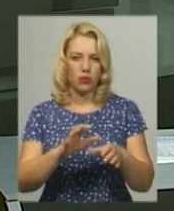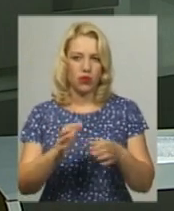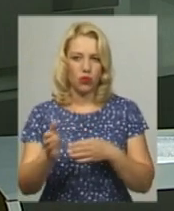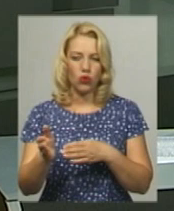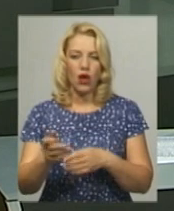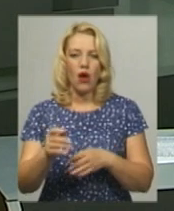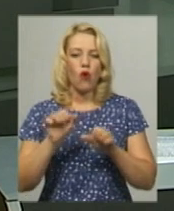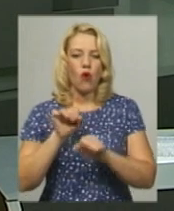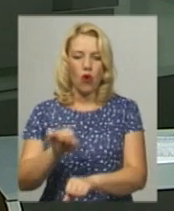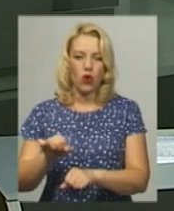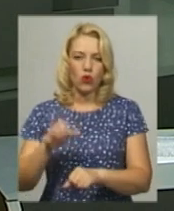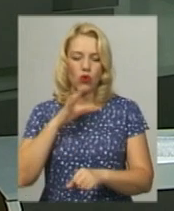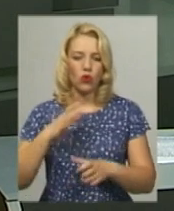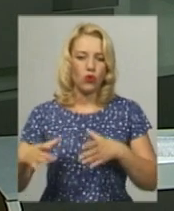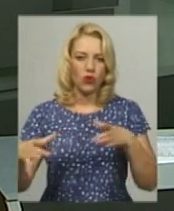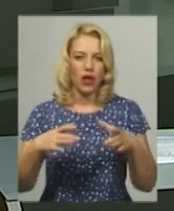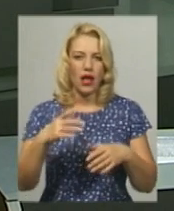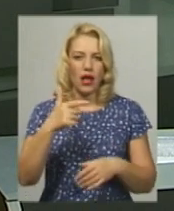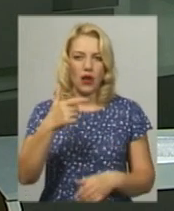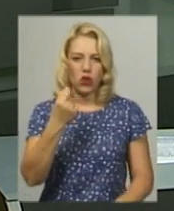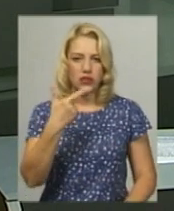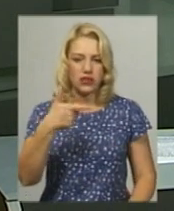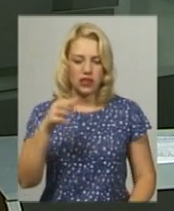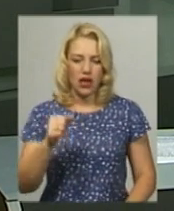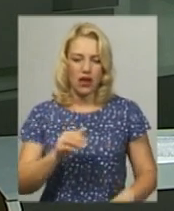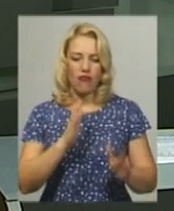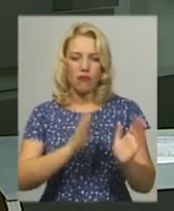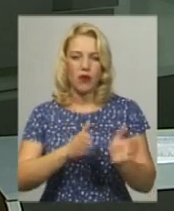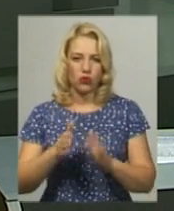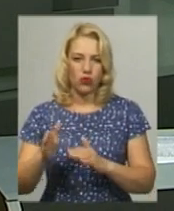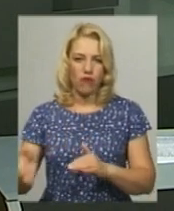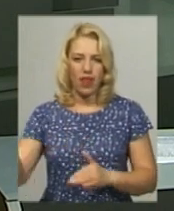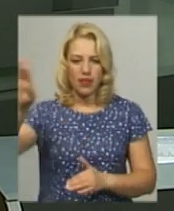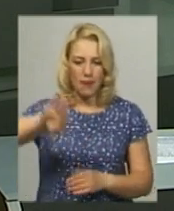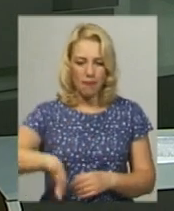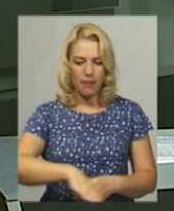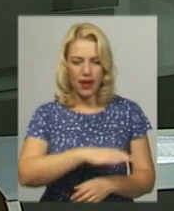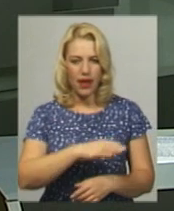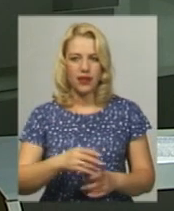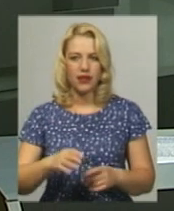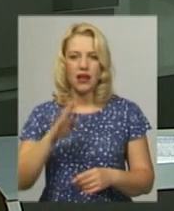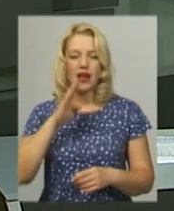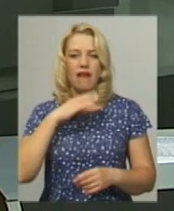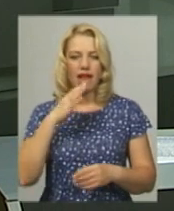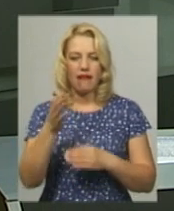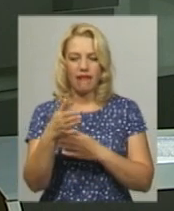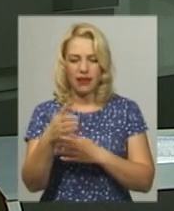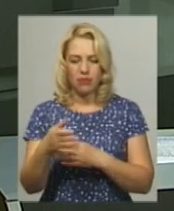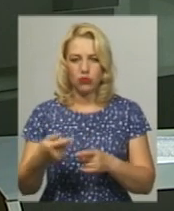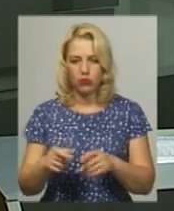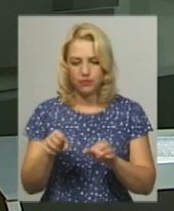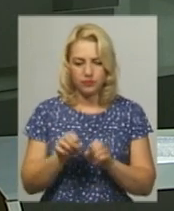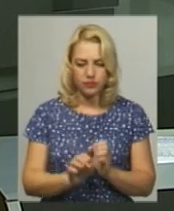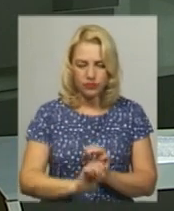11 гектарів. Впорядкували берегову лінію, посадили дерева, а ставок зарибнили за членські внески, які складають 500